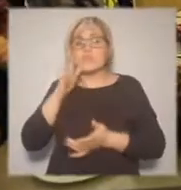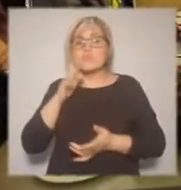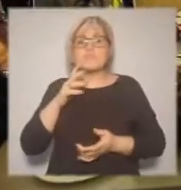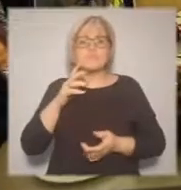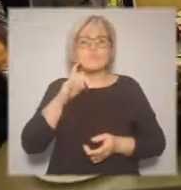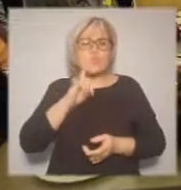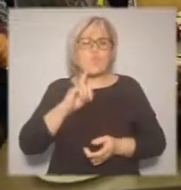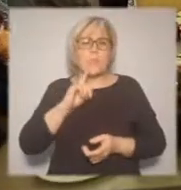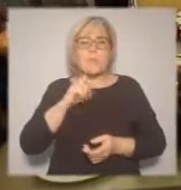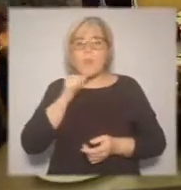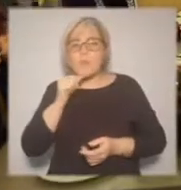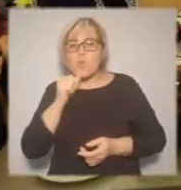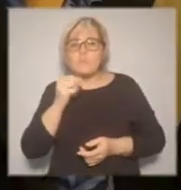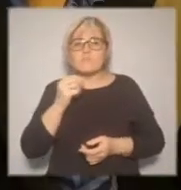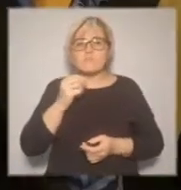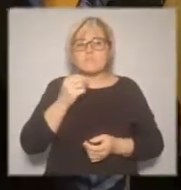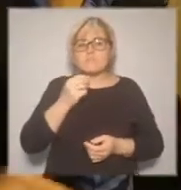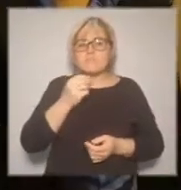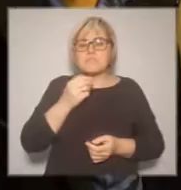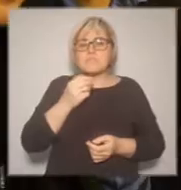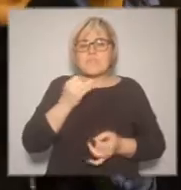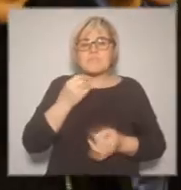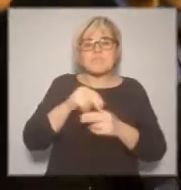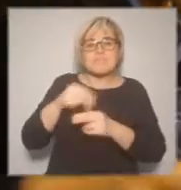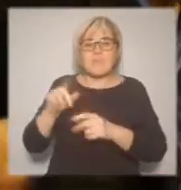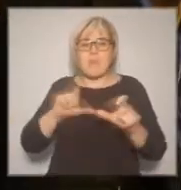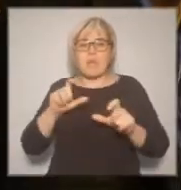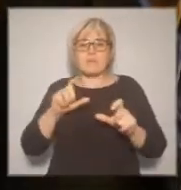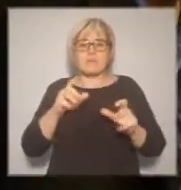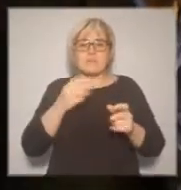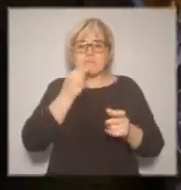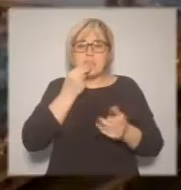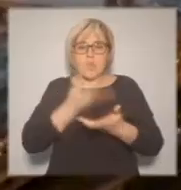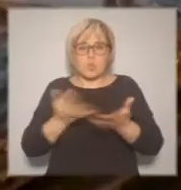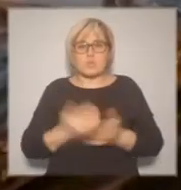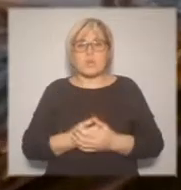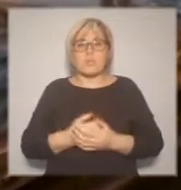с вами понимаем – все, что сделано в Югре – это очень вкусно, качественно и эстетично.